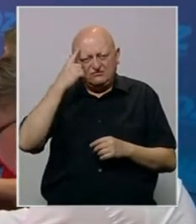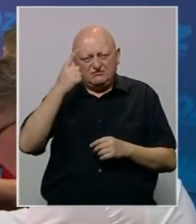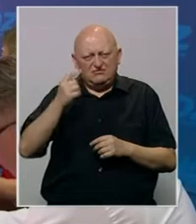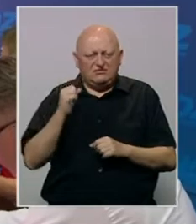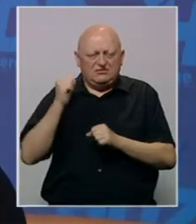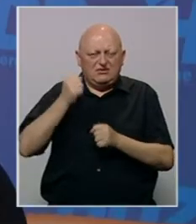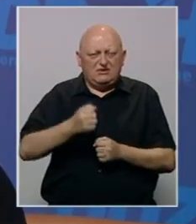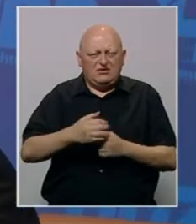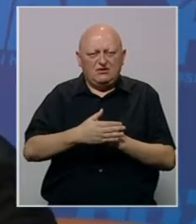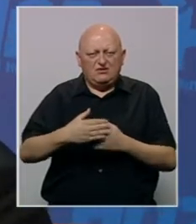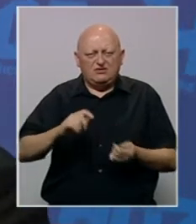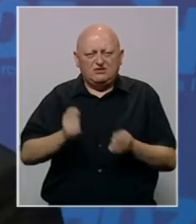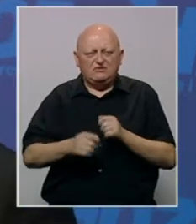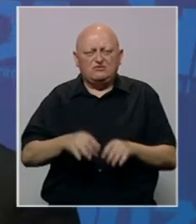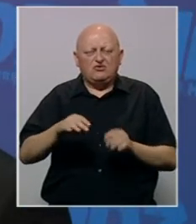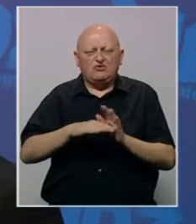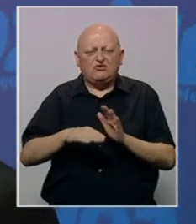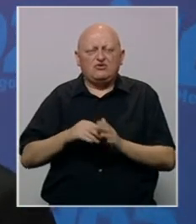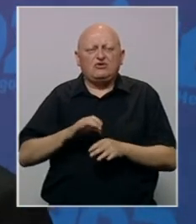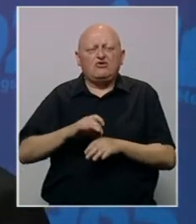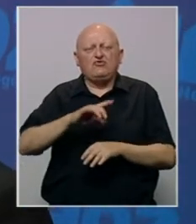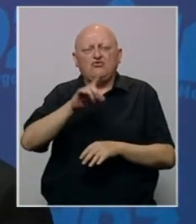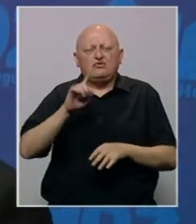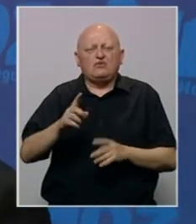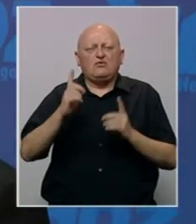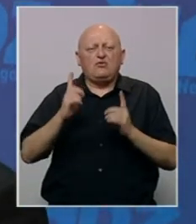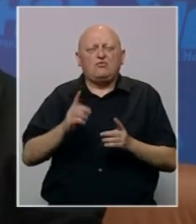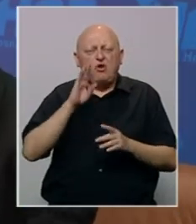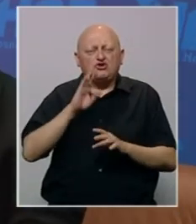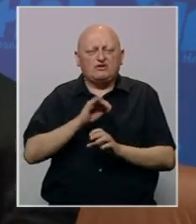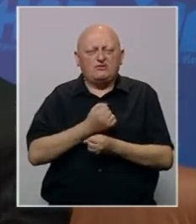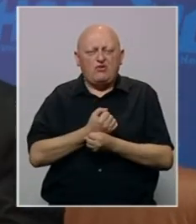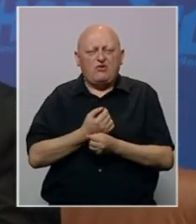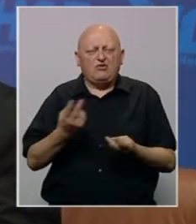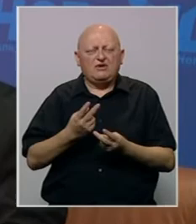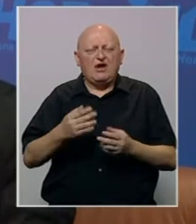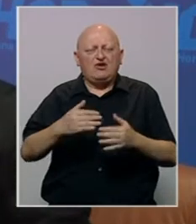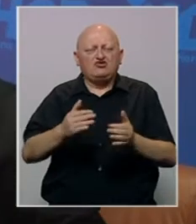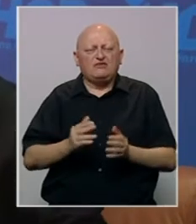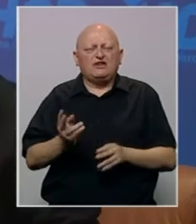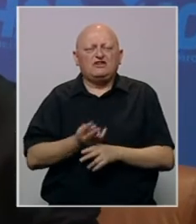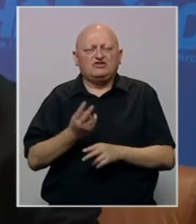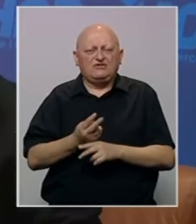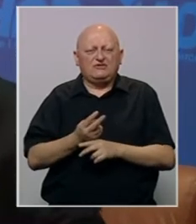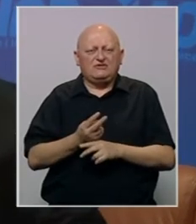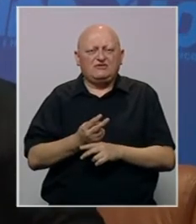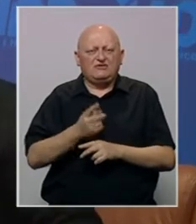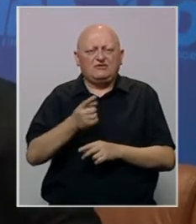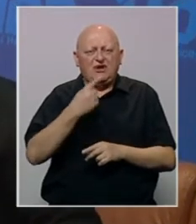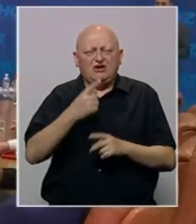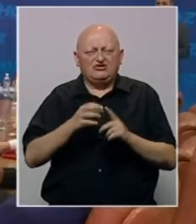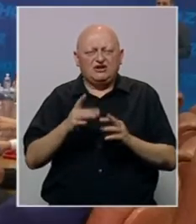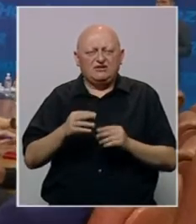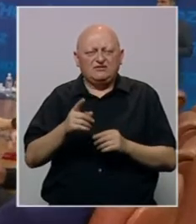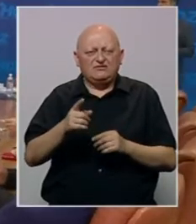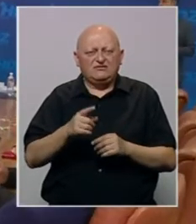nametanje ograničene izmjene izbornog zakona dovodi u pitanje postojanje Bosne i Hercegovine kao suverene države. Sve to tvrde u HDZ